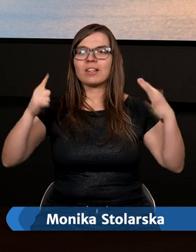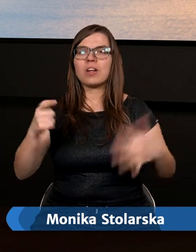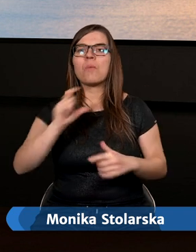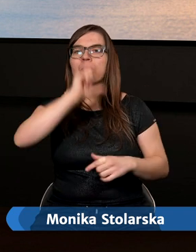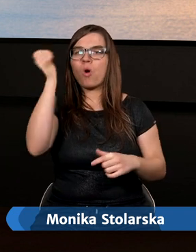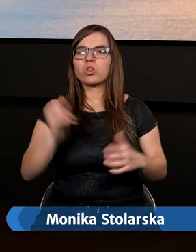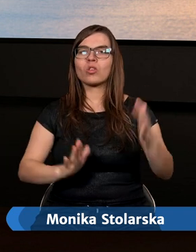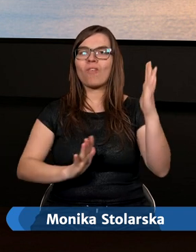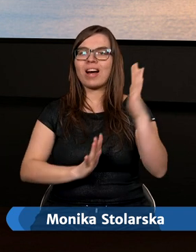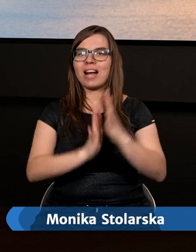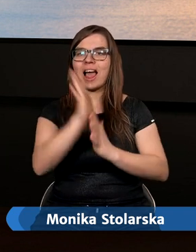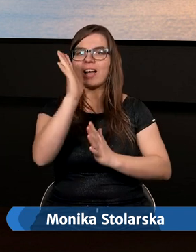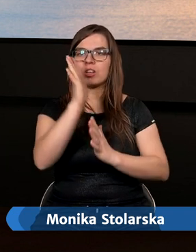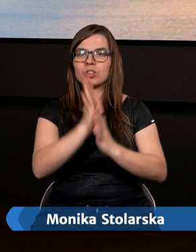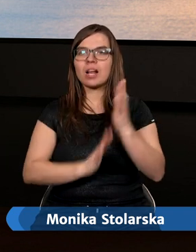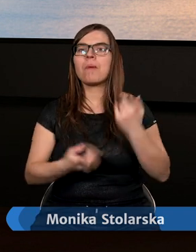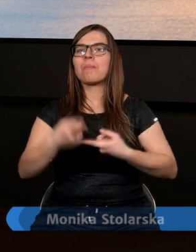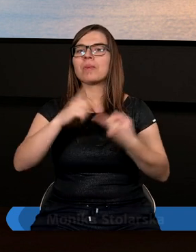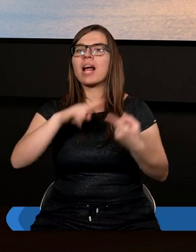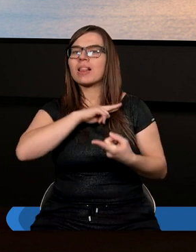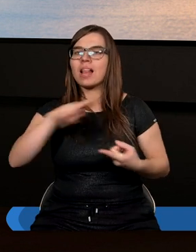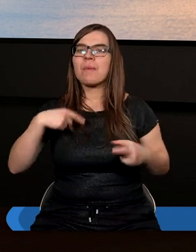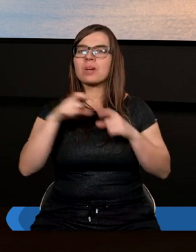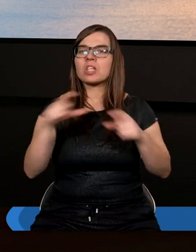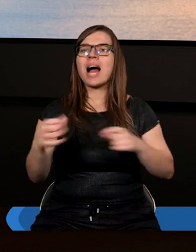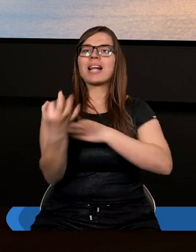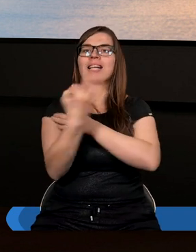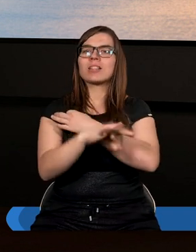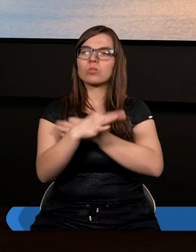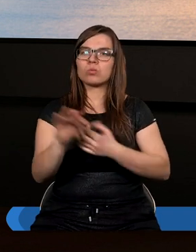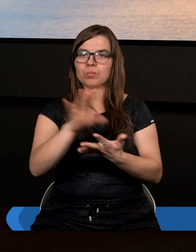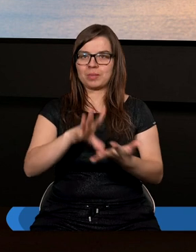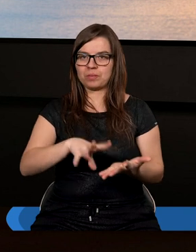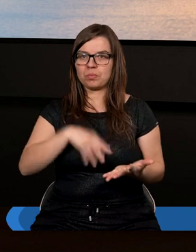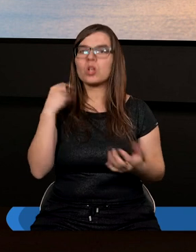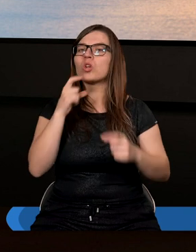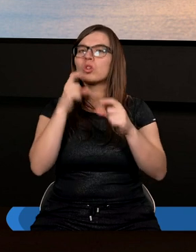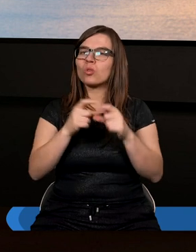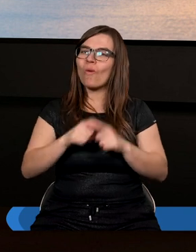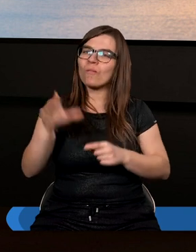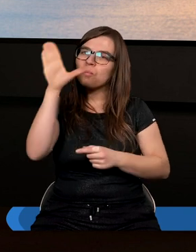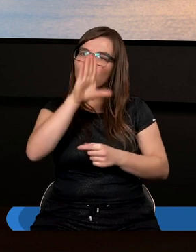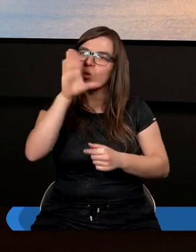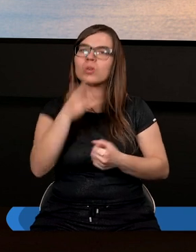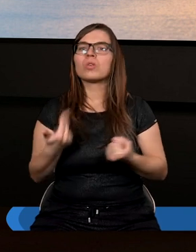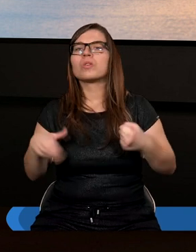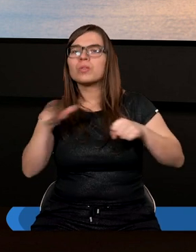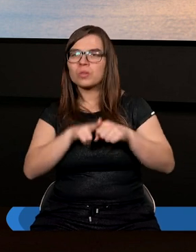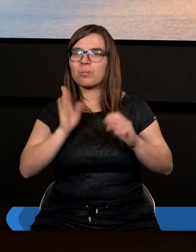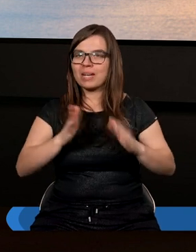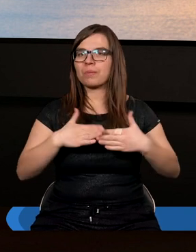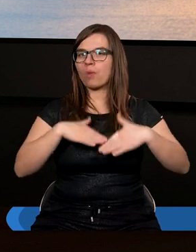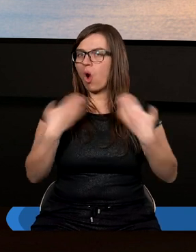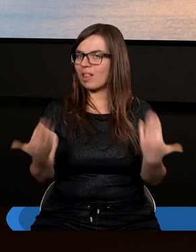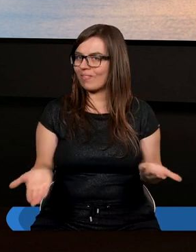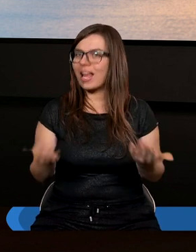w zborze w Podkowie Leśnej, a przed nami czas studium Pisma Świętego. Słowa Bożego, które za chwilkę otwierać